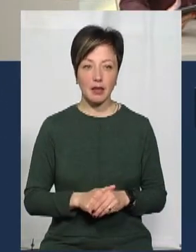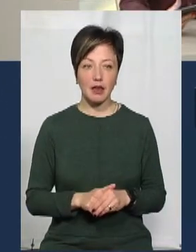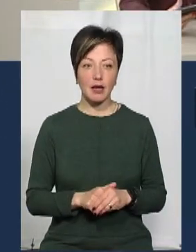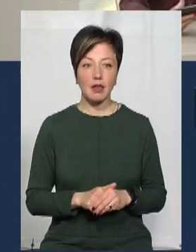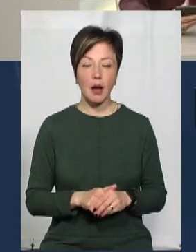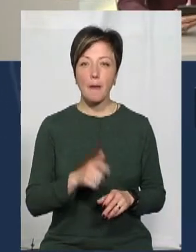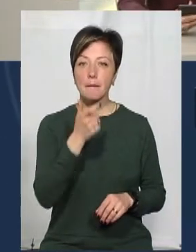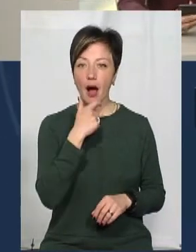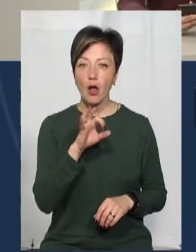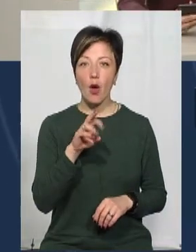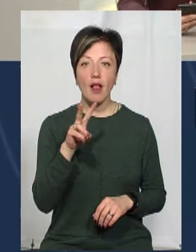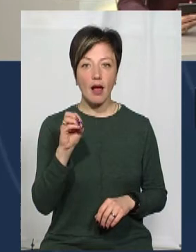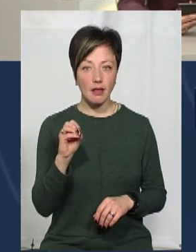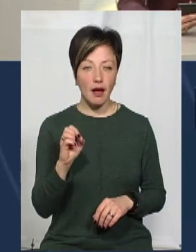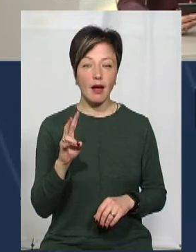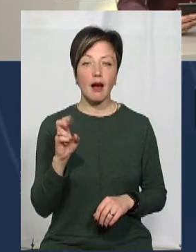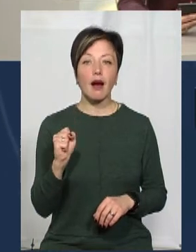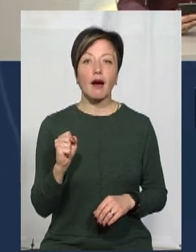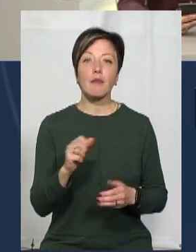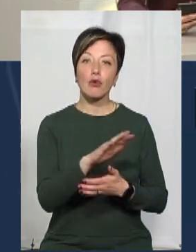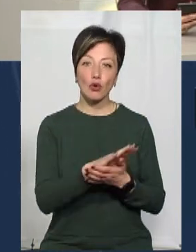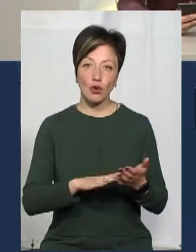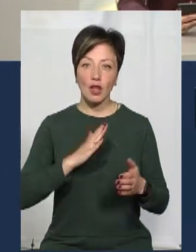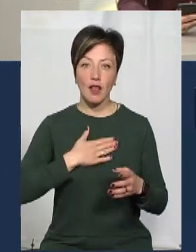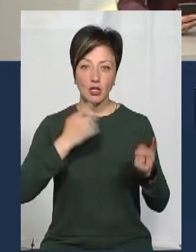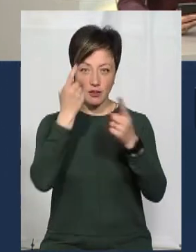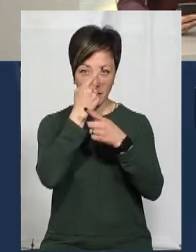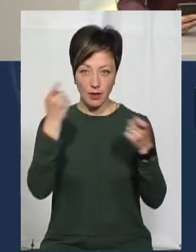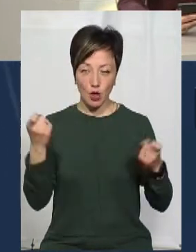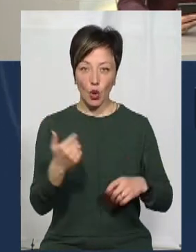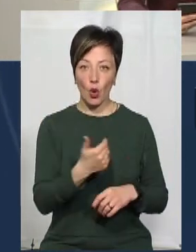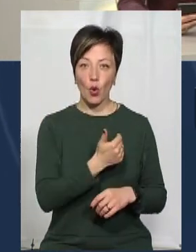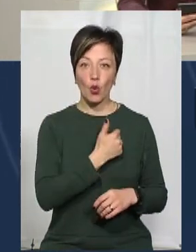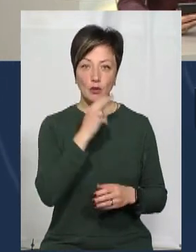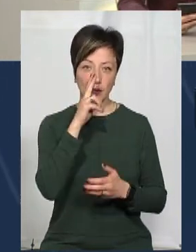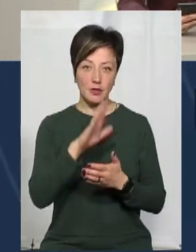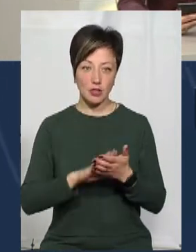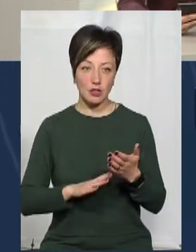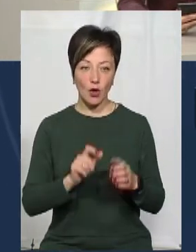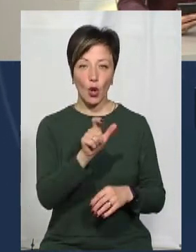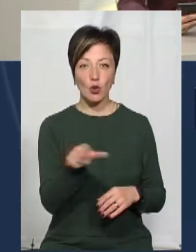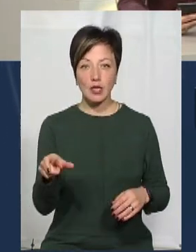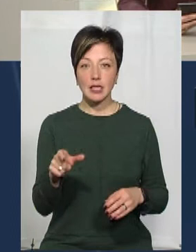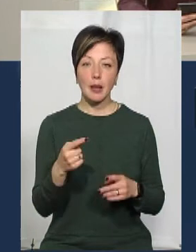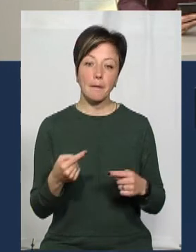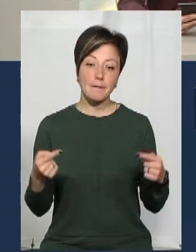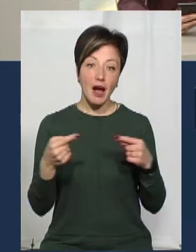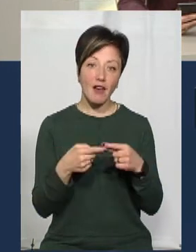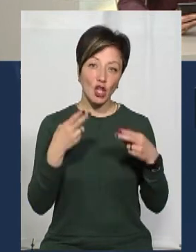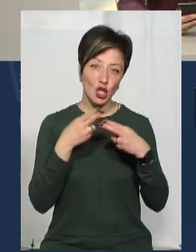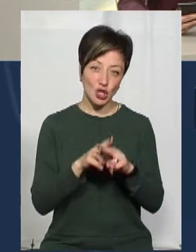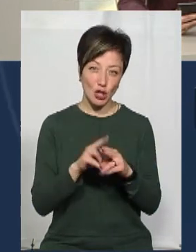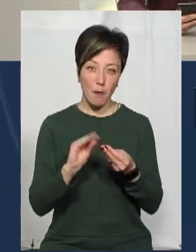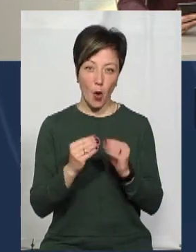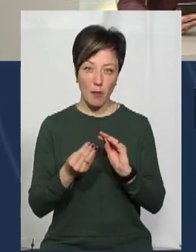Пані Олено, ми продовжуємо наш ефір. Я хочу першу перепросити наших телеглядачів за певні технічні